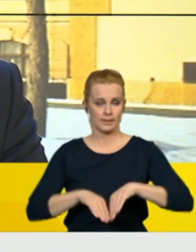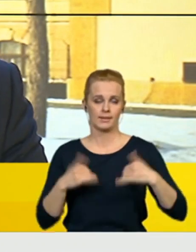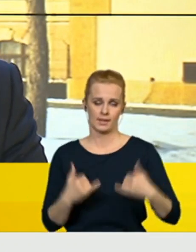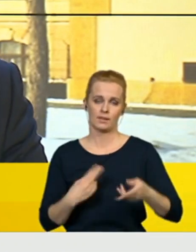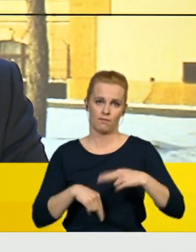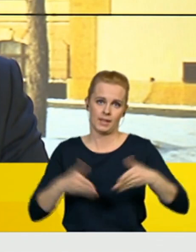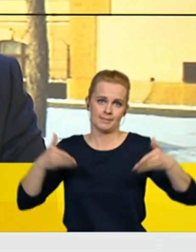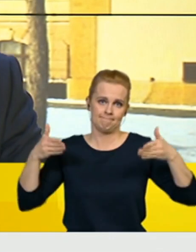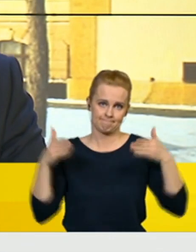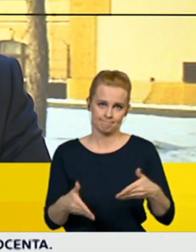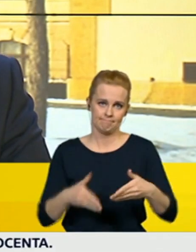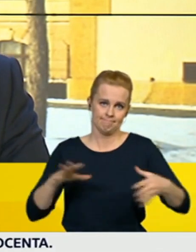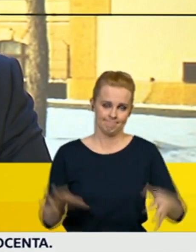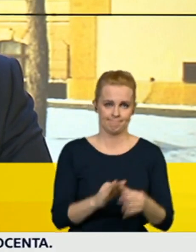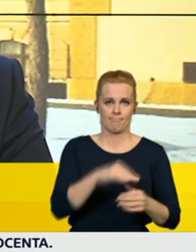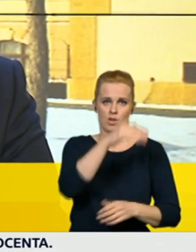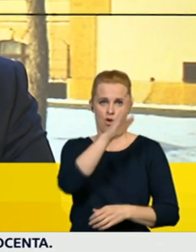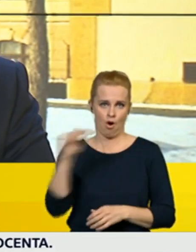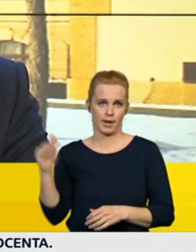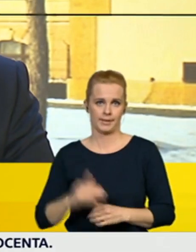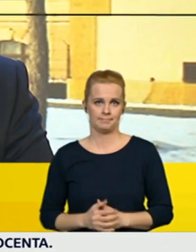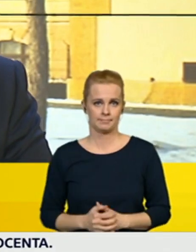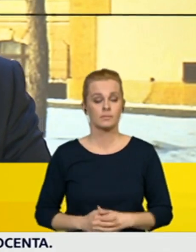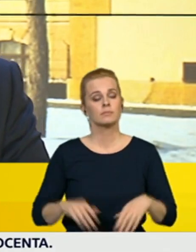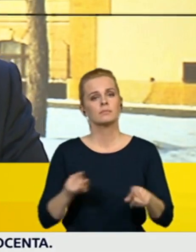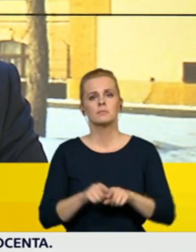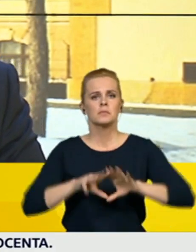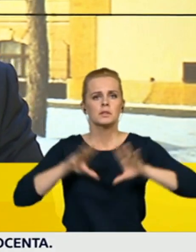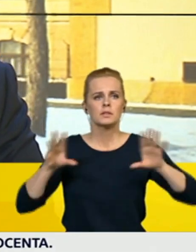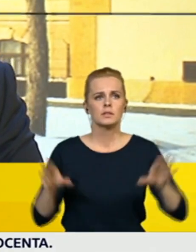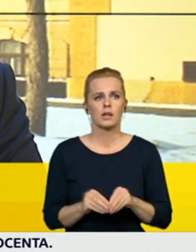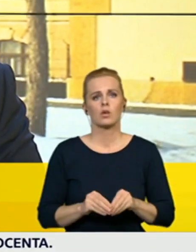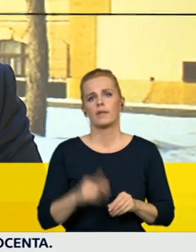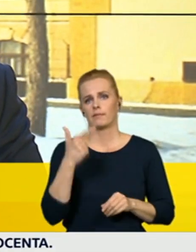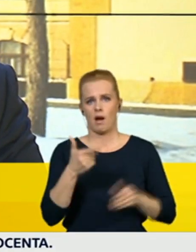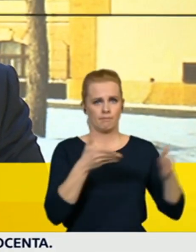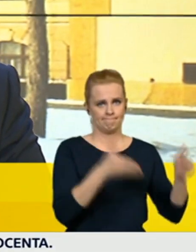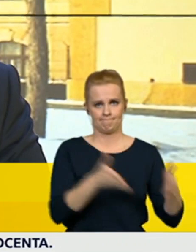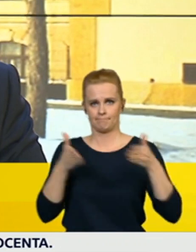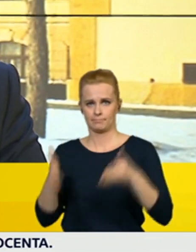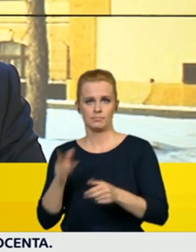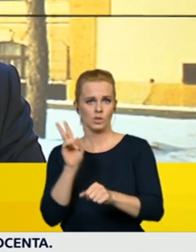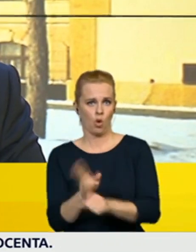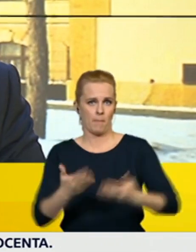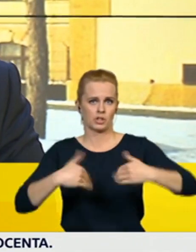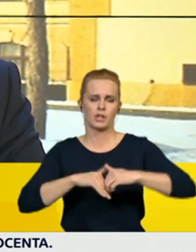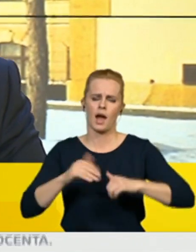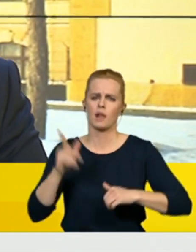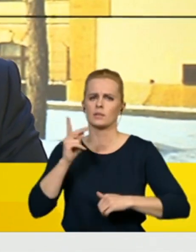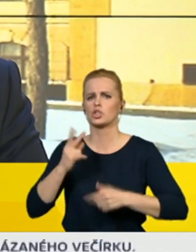směrem. V principu jsme ta opatření zaměřili dvěma směry, jakkoliv těch usnesení je více.